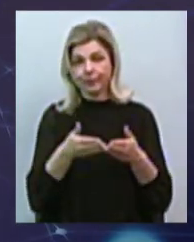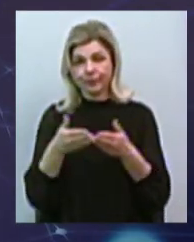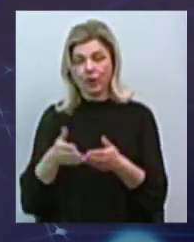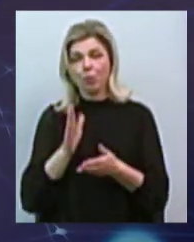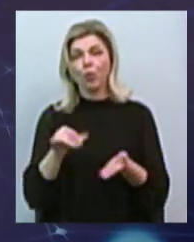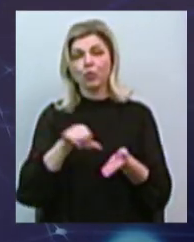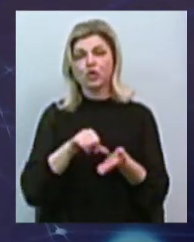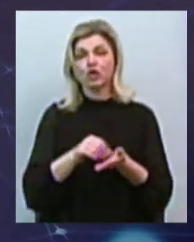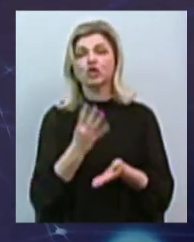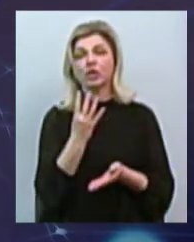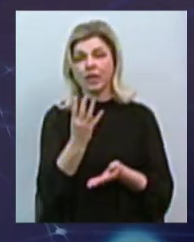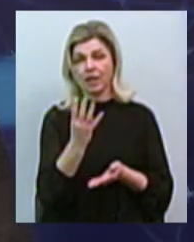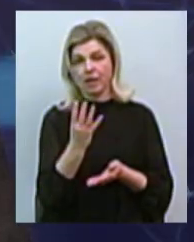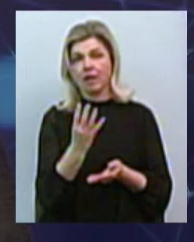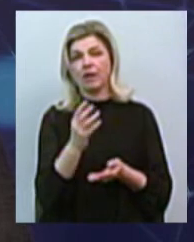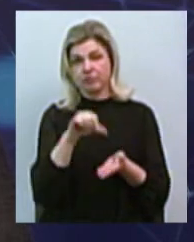претенденти.